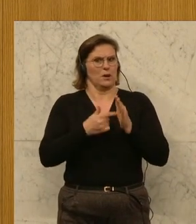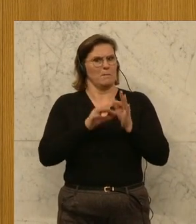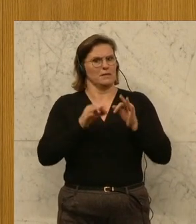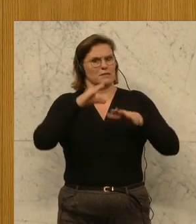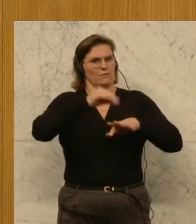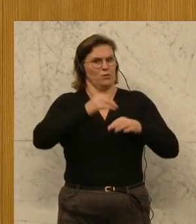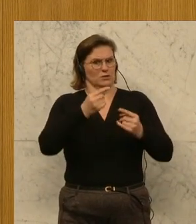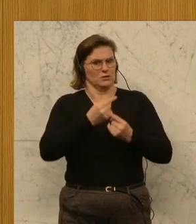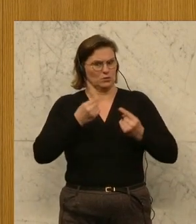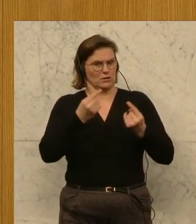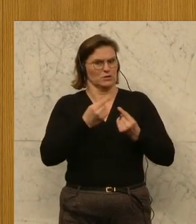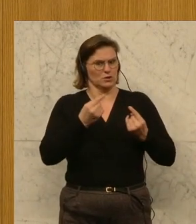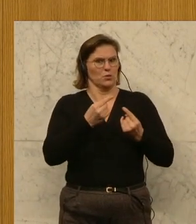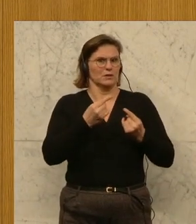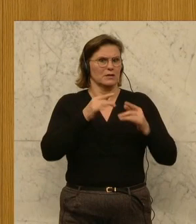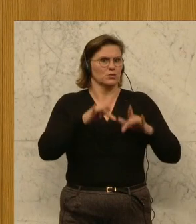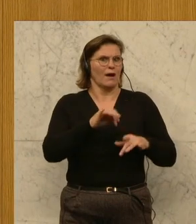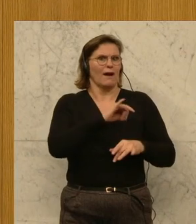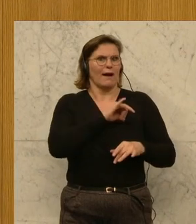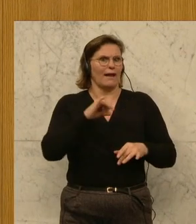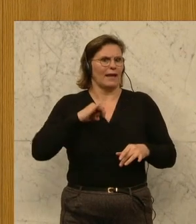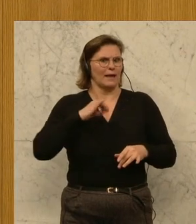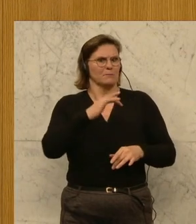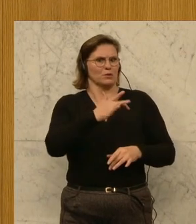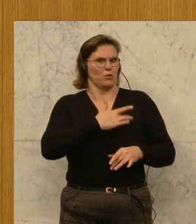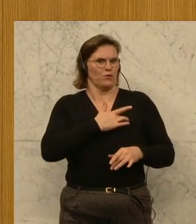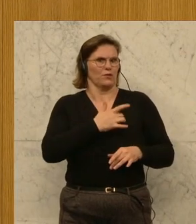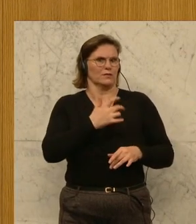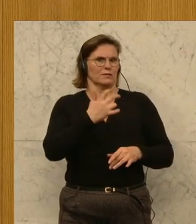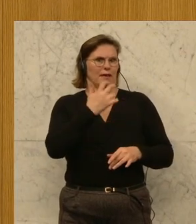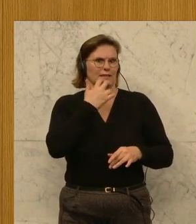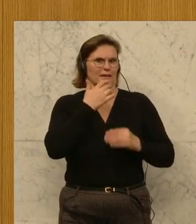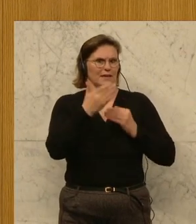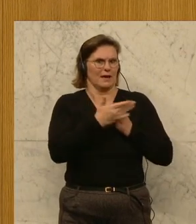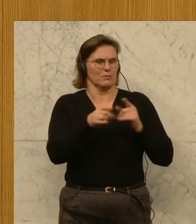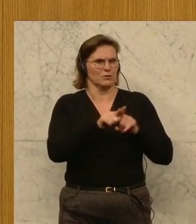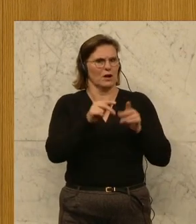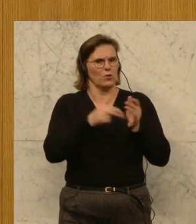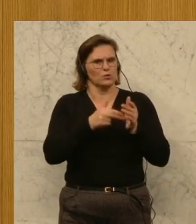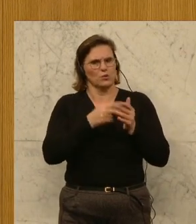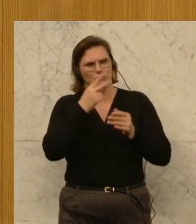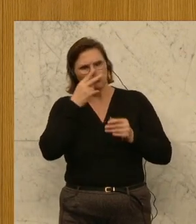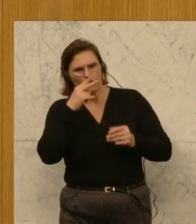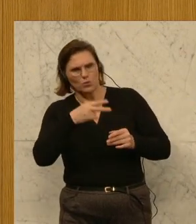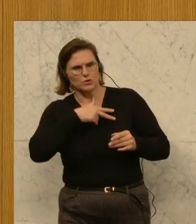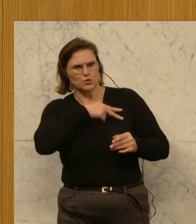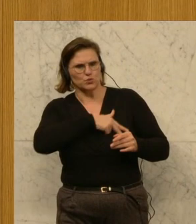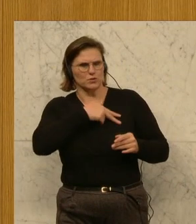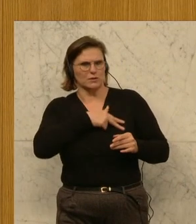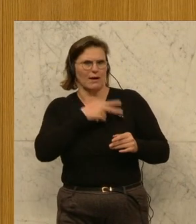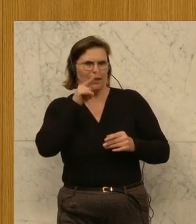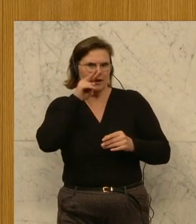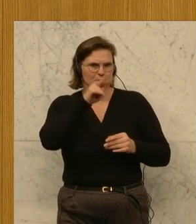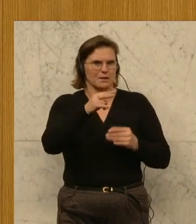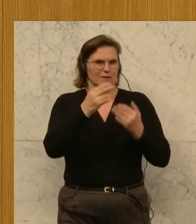für weit mehr als von Energiearmut Betroffenen. Dies ist weit über den sozialen Aspekt, natürlich auch im Sinne des Klimawandels, richtig und